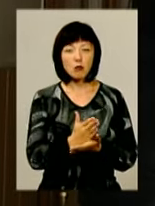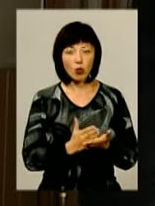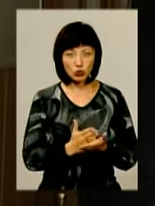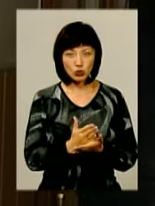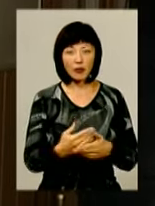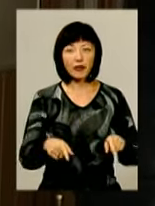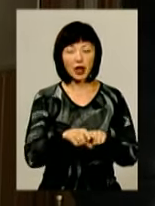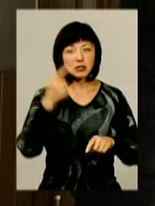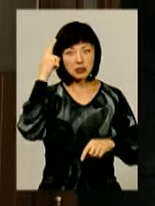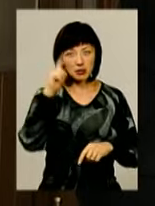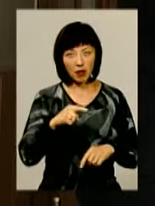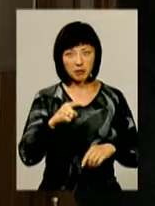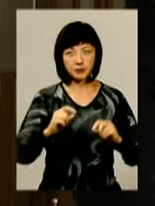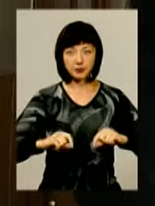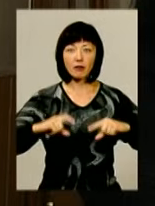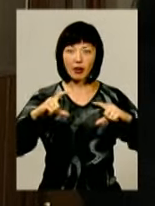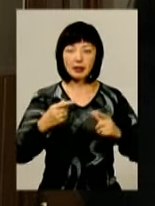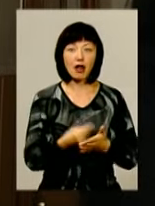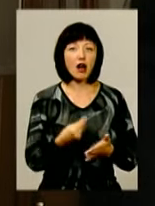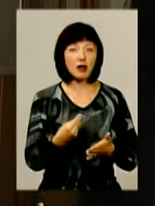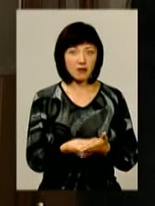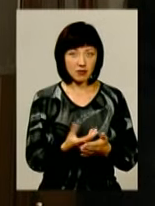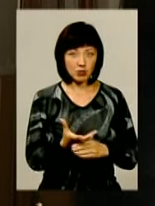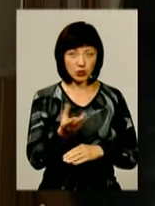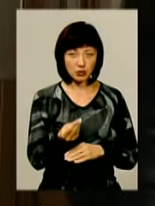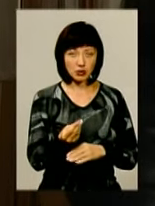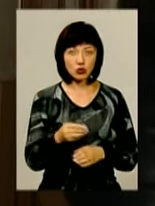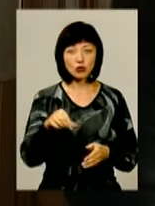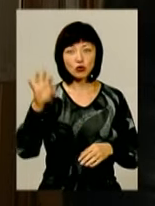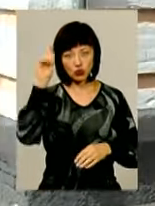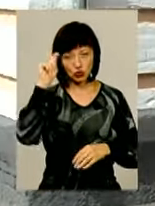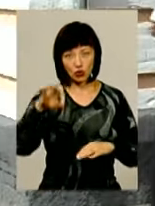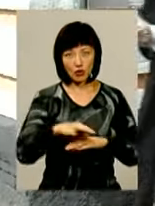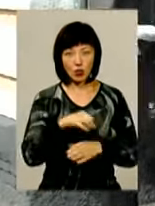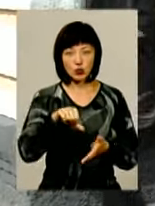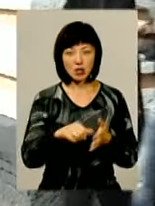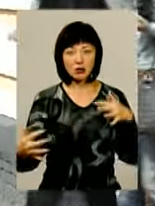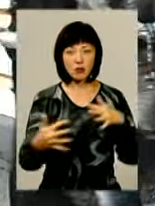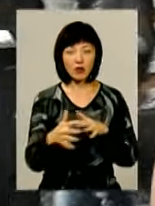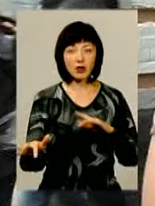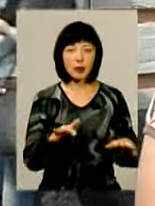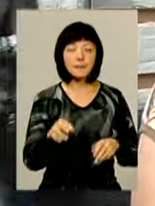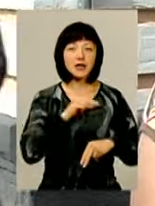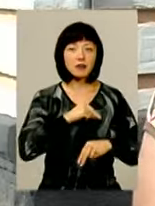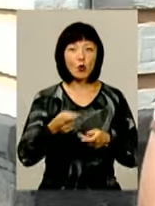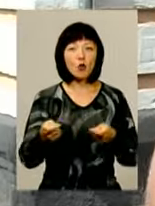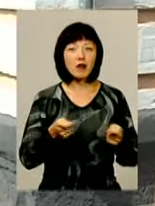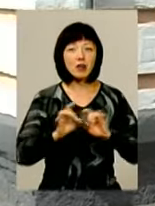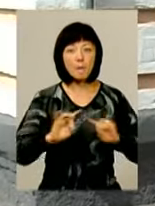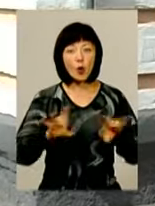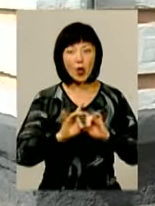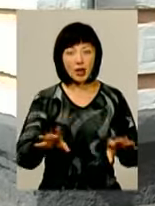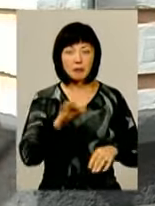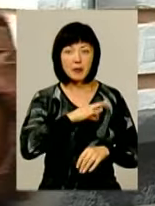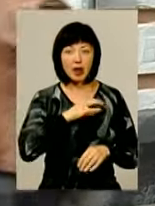знаємо, що дуже виросли тарифи, чоловік – учасник бойових дій. Працівники управління пояснюють, пільги